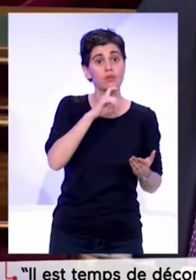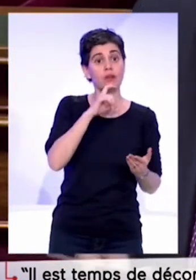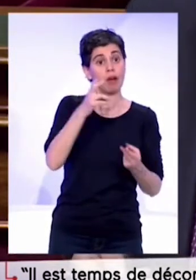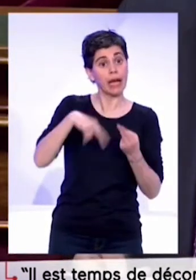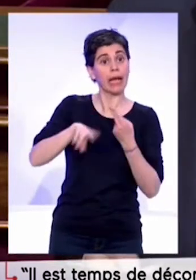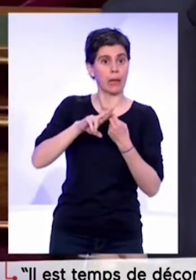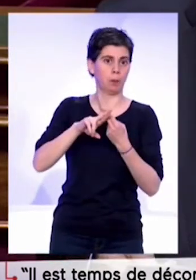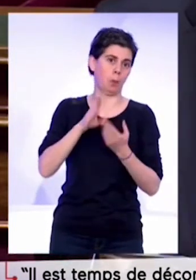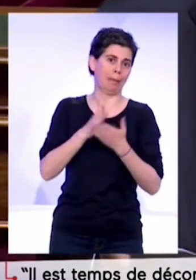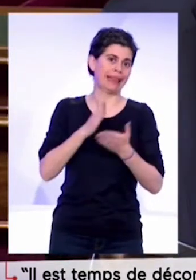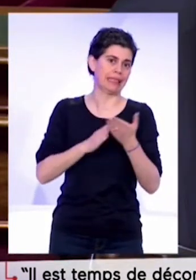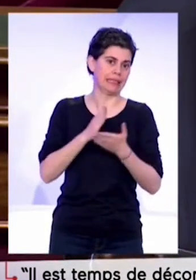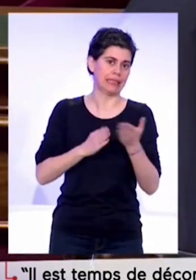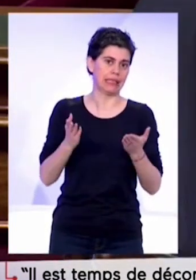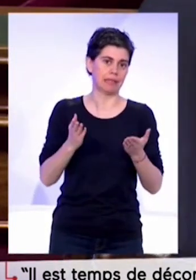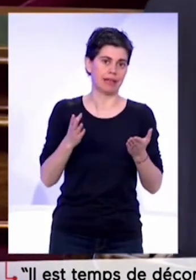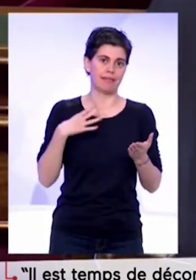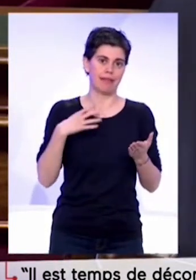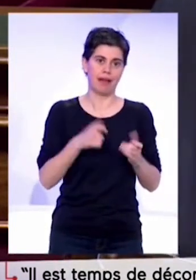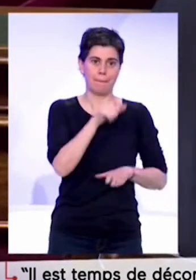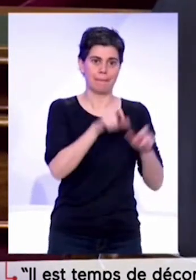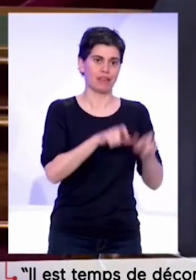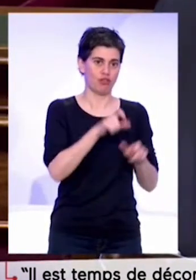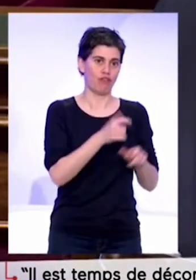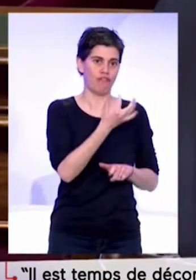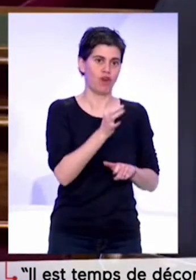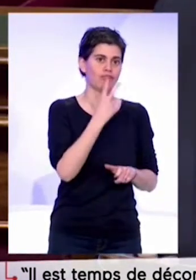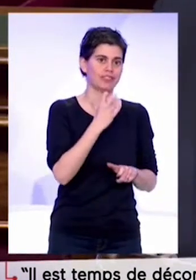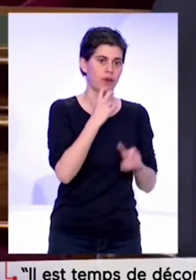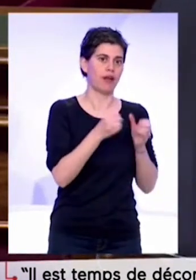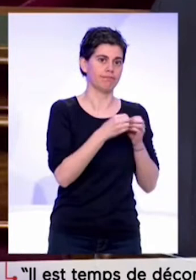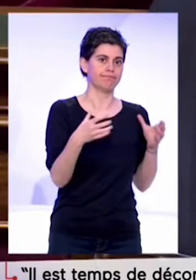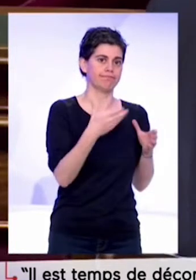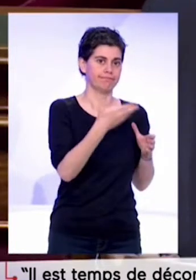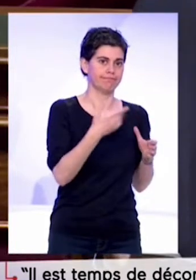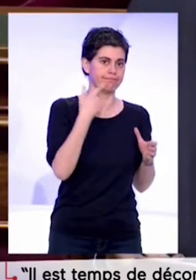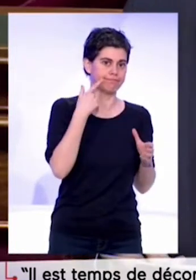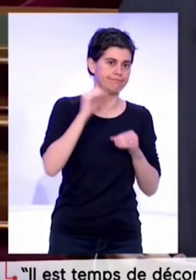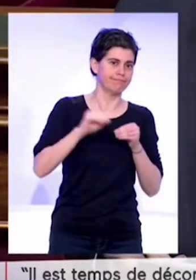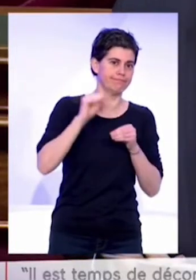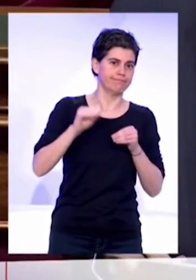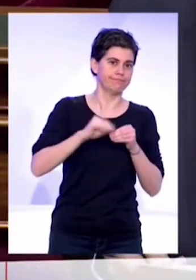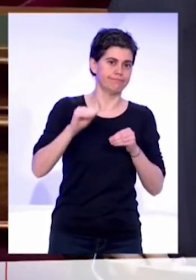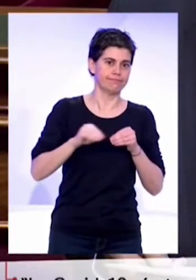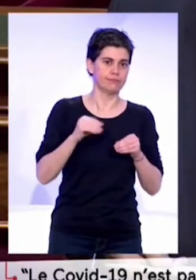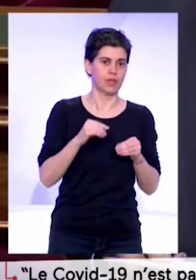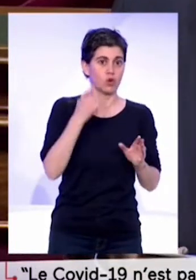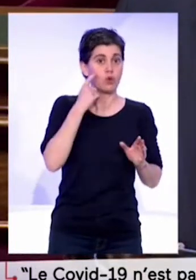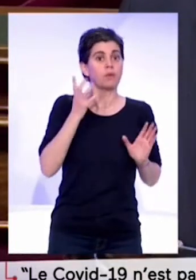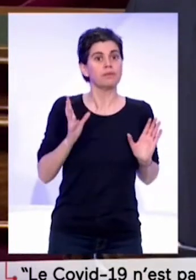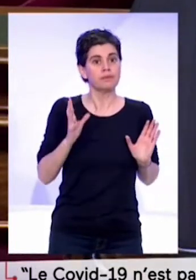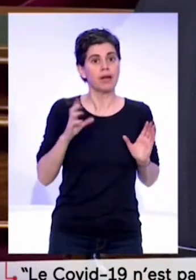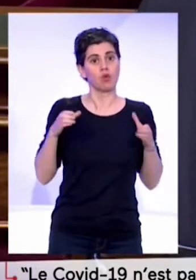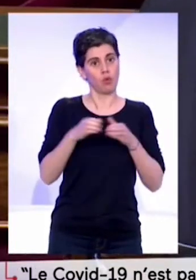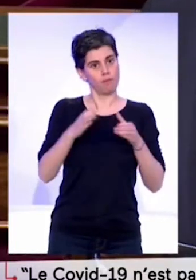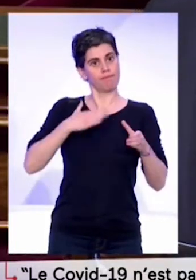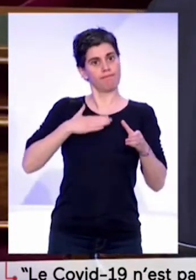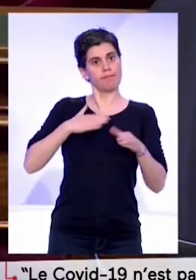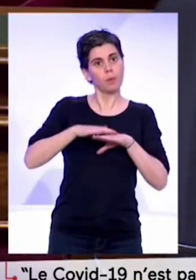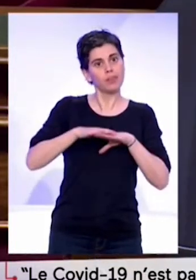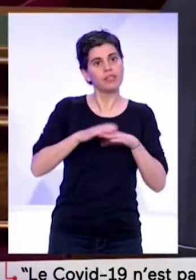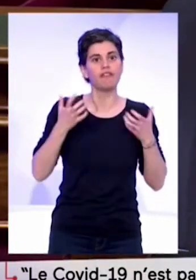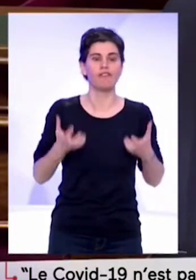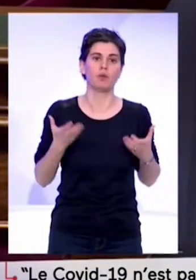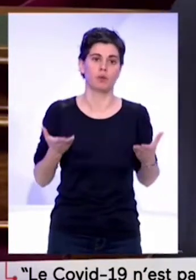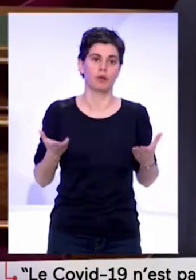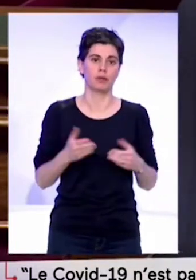question, mais beaucoup de nos concitoyens s'interrogent durablement. Alors je crois, et mon groupe le souhaiterait, qu'on aille davantage vers cette